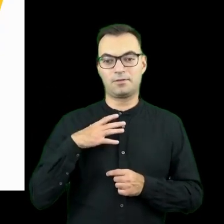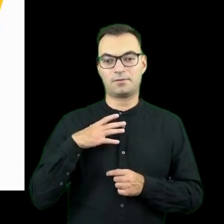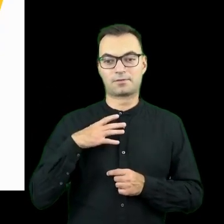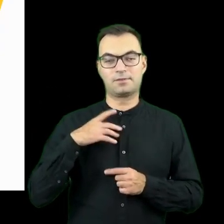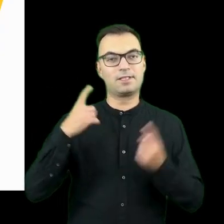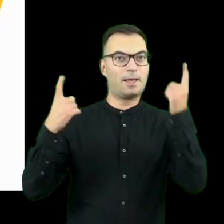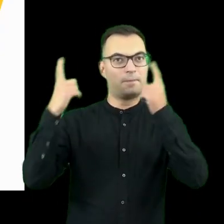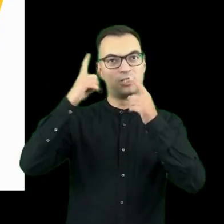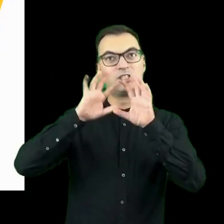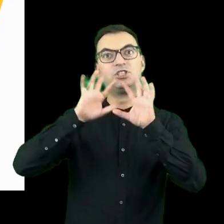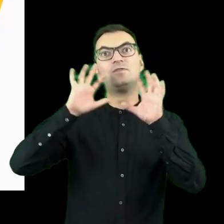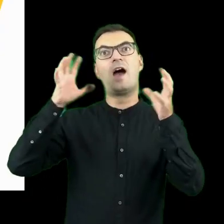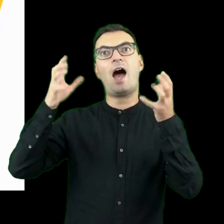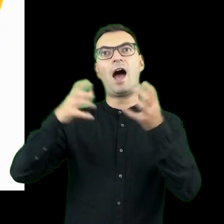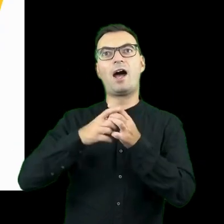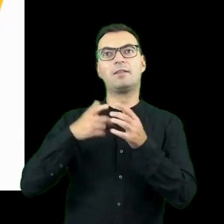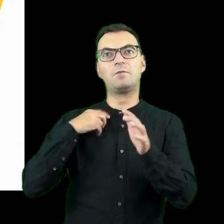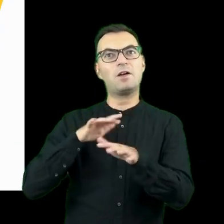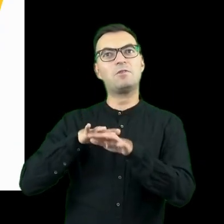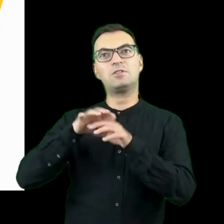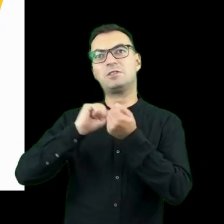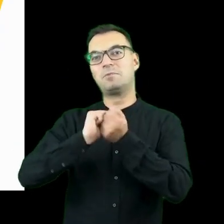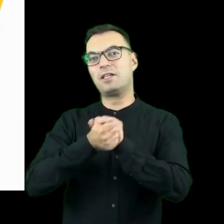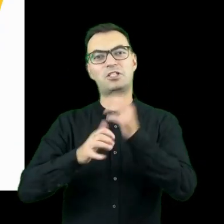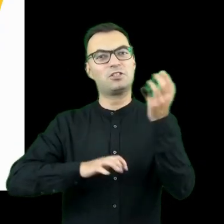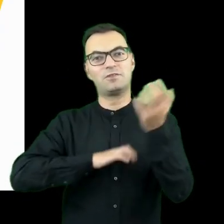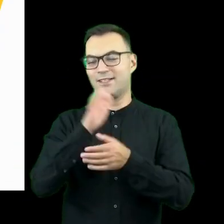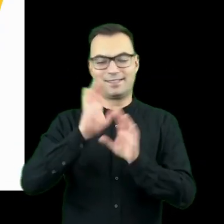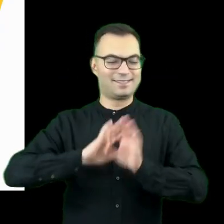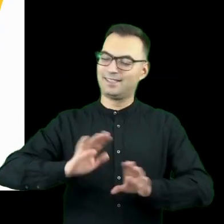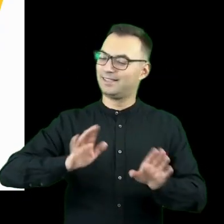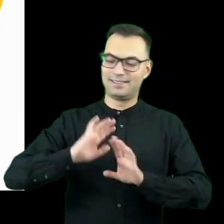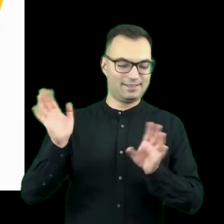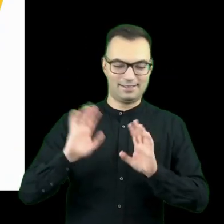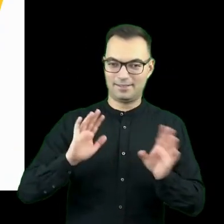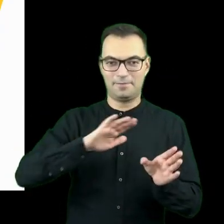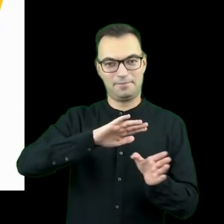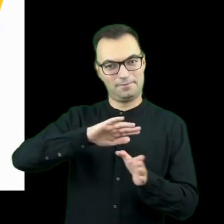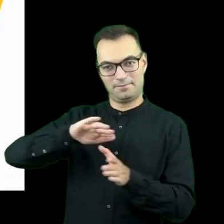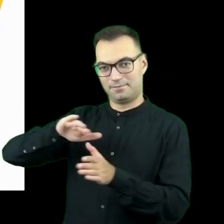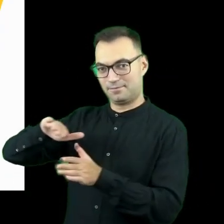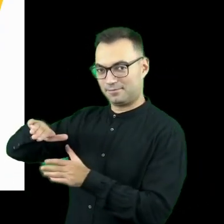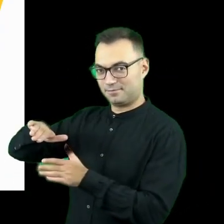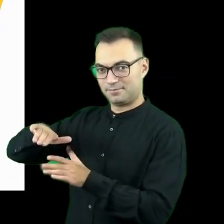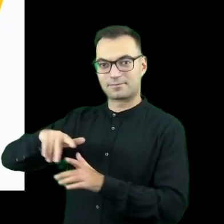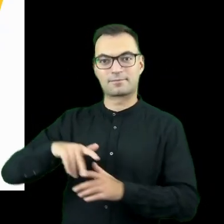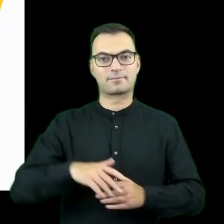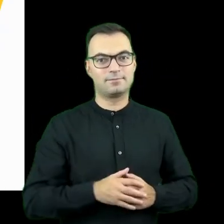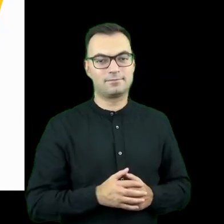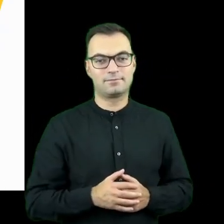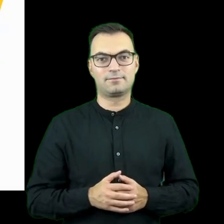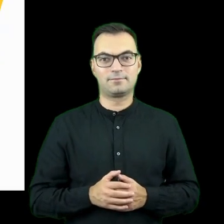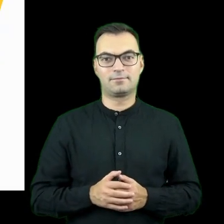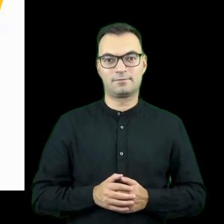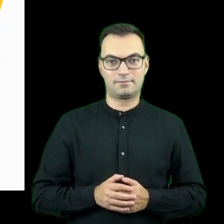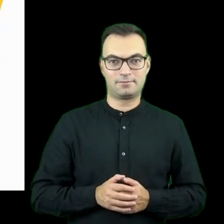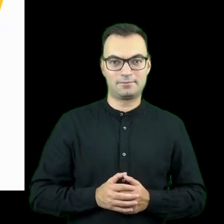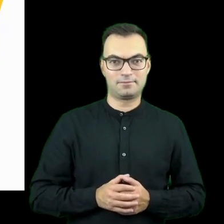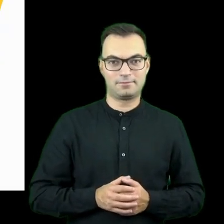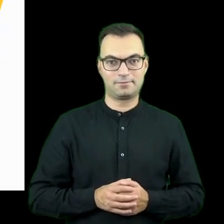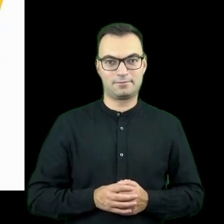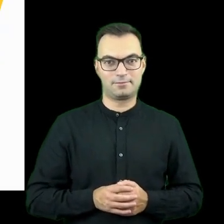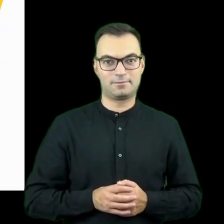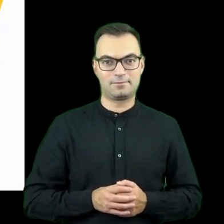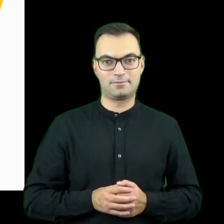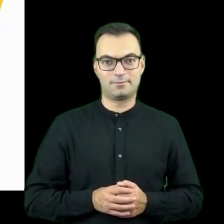żeby nie kierować się globalnym zasięgiem działania, tak, danego problemu. sensie na to,